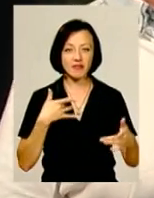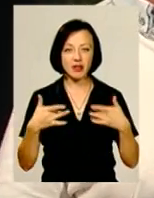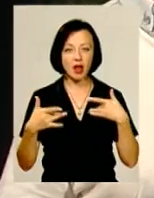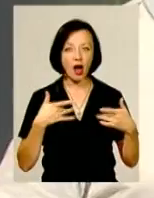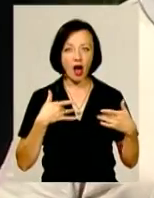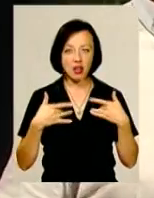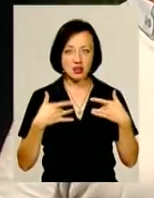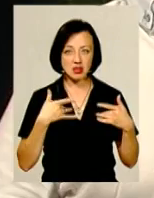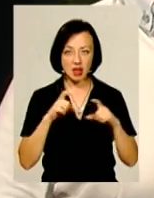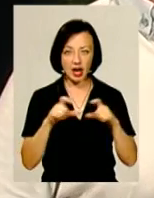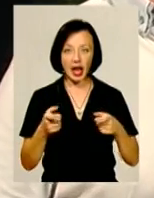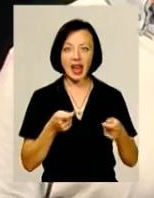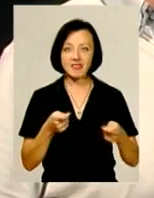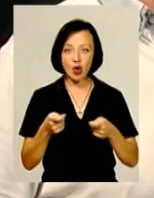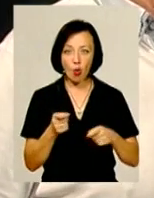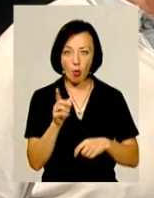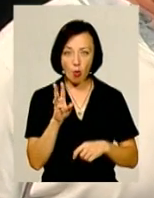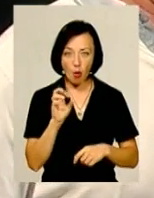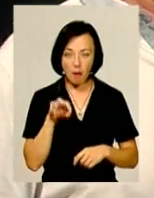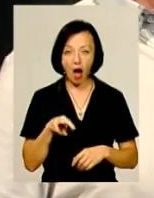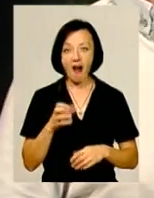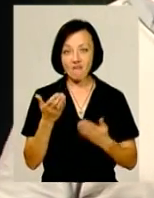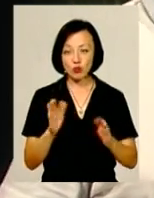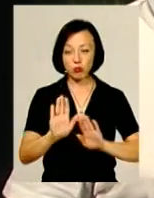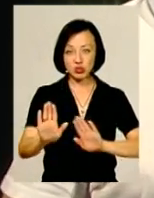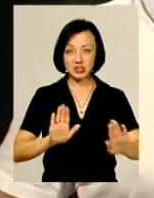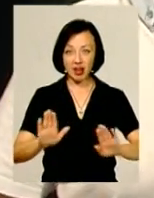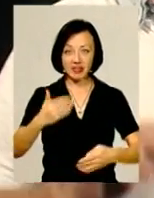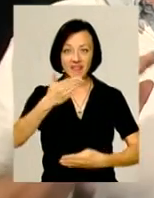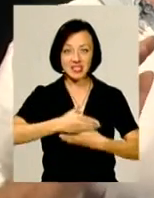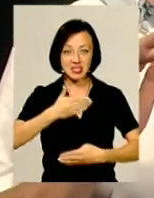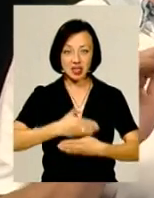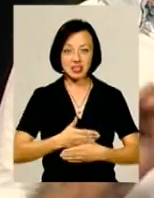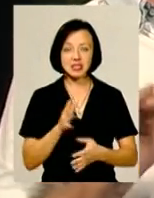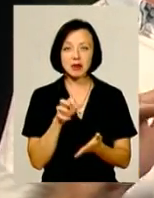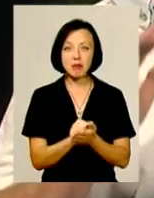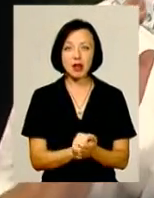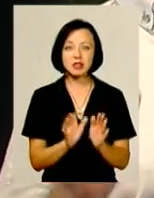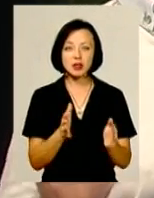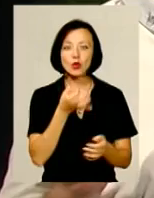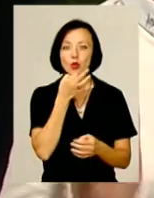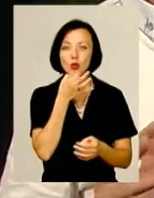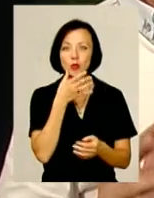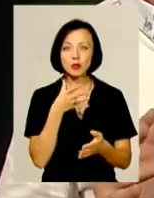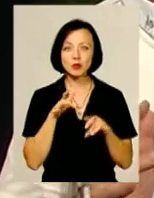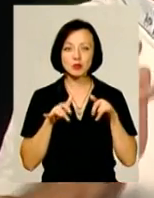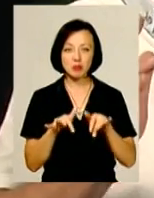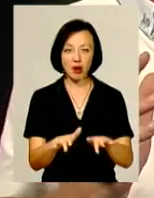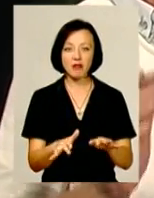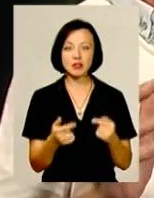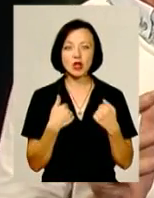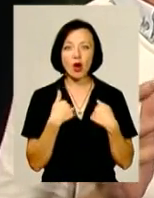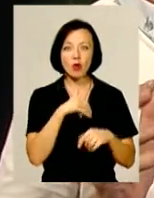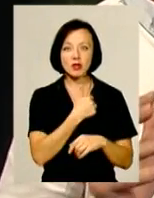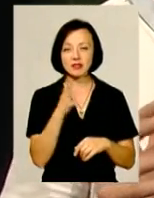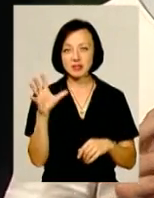керівником, а от поставити виставу, де займається виключно своєю улюбленою справою, те, що я